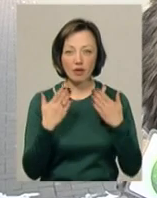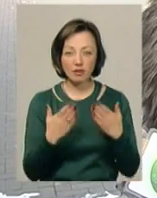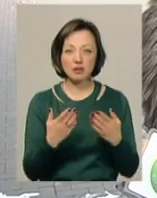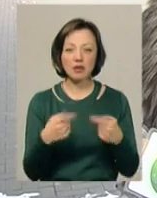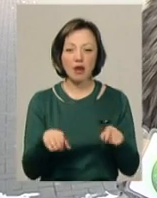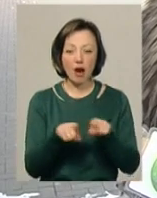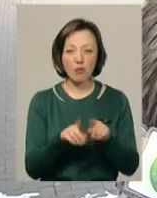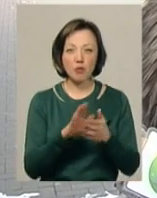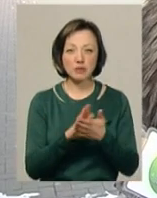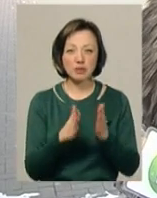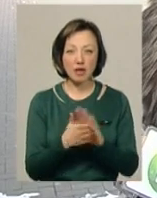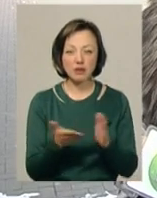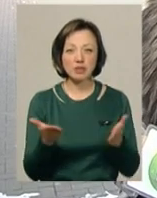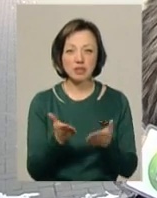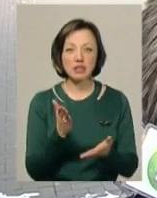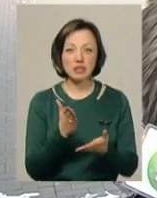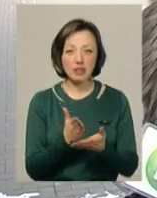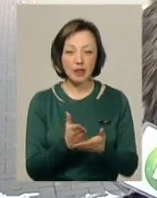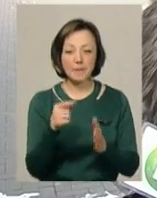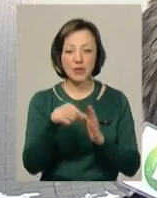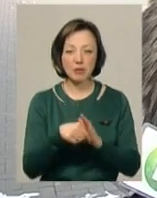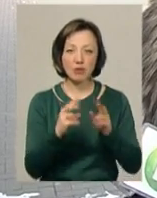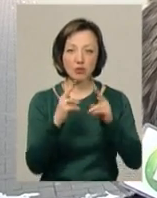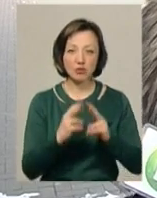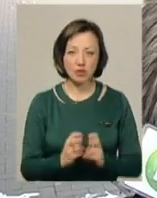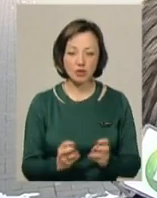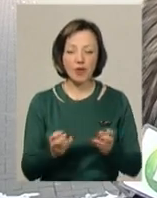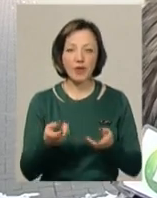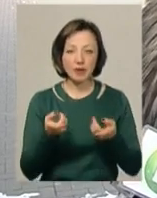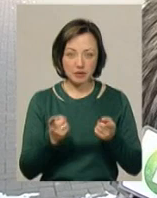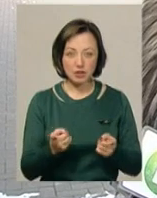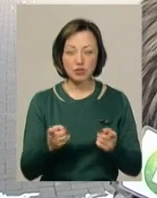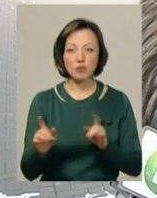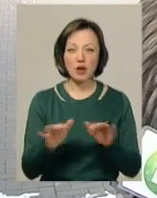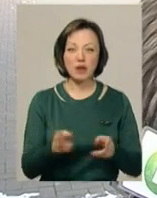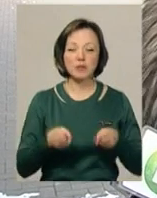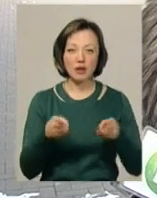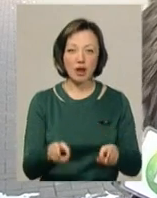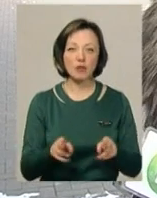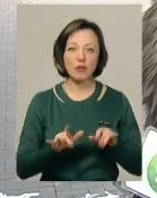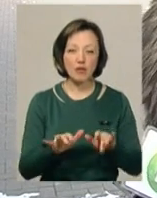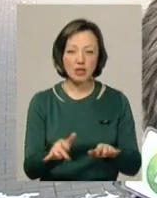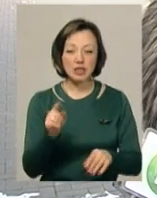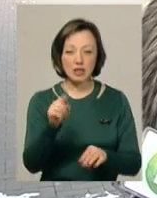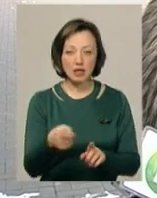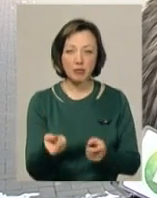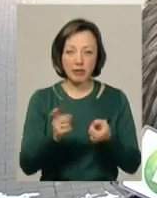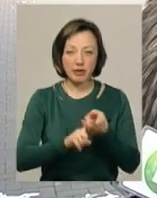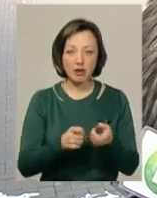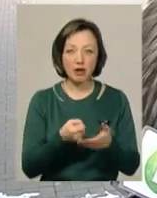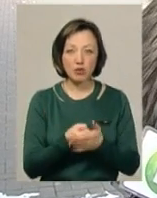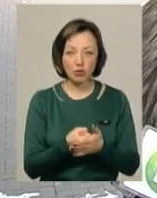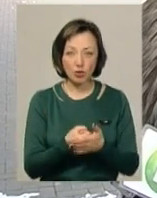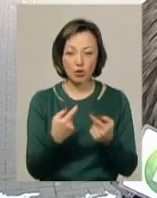тих же обставин, які вже є предметом дослідження у діючому кримінальному провадженні, тому їх приєднали до